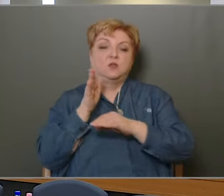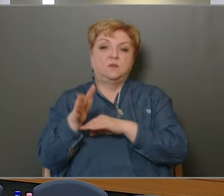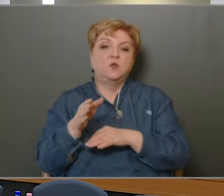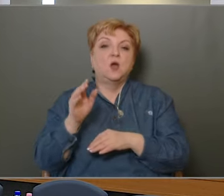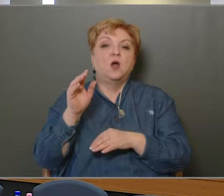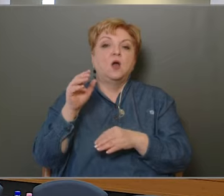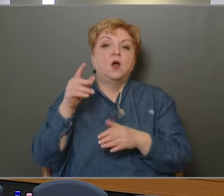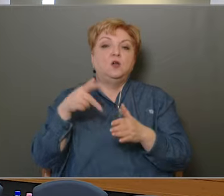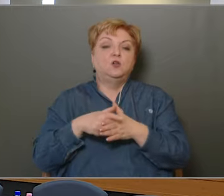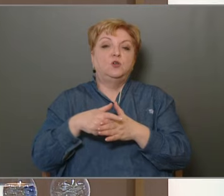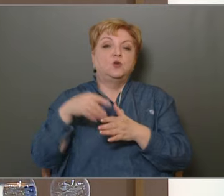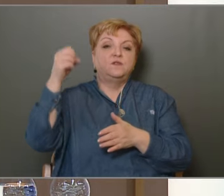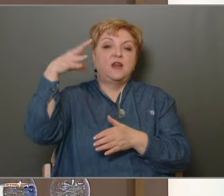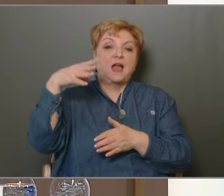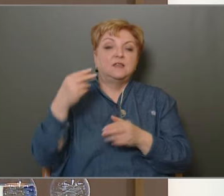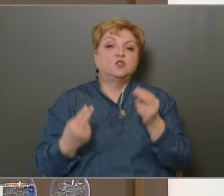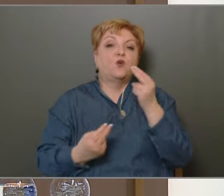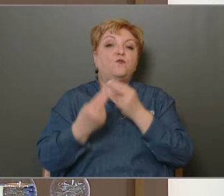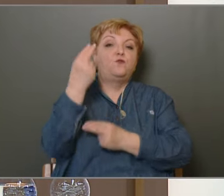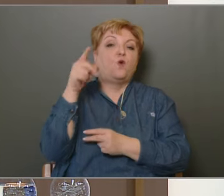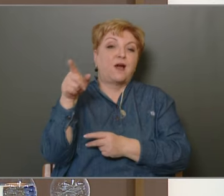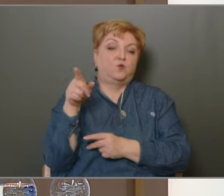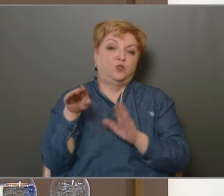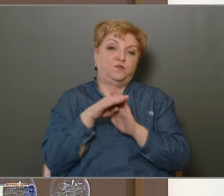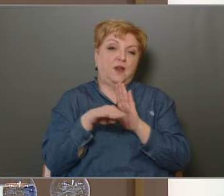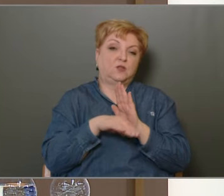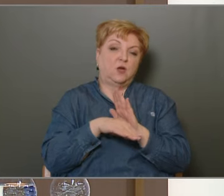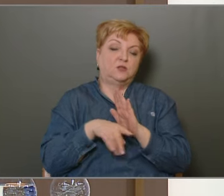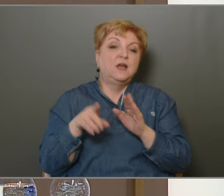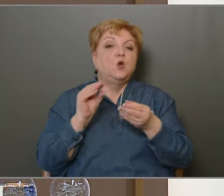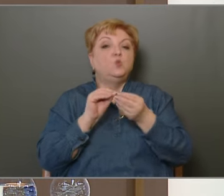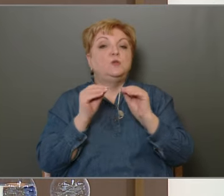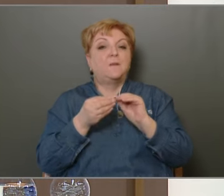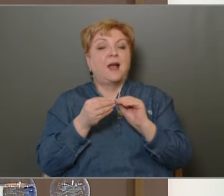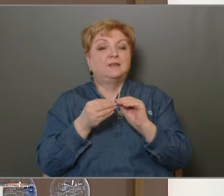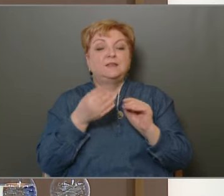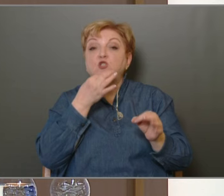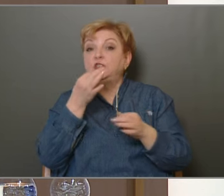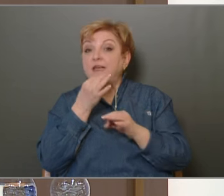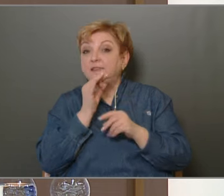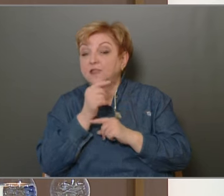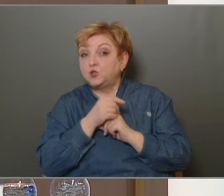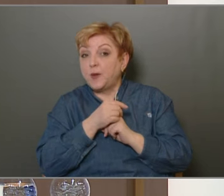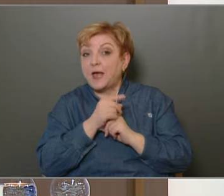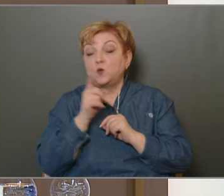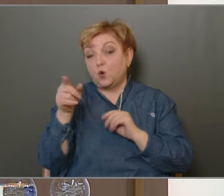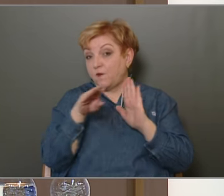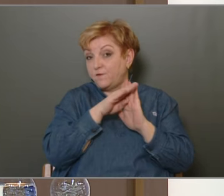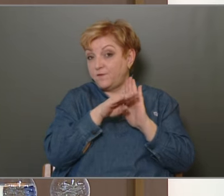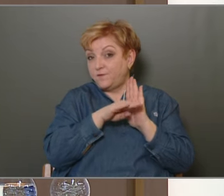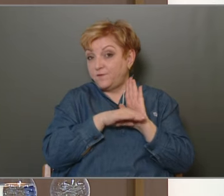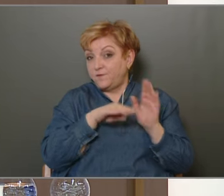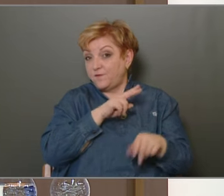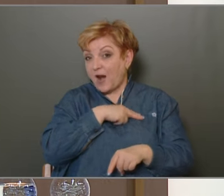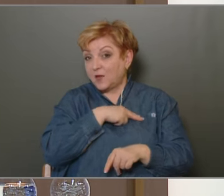közvilágítás, ugye az alapvetően fővárosi feladat ez a BDK üzemelteti Tehát üzemeltetési kérdésben ők felelősek,